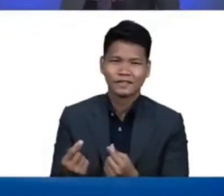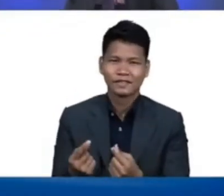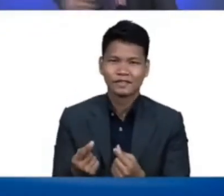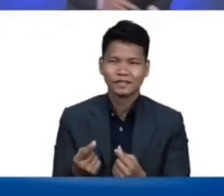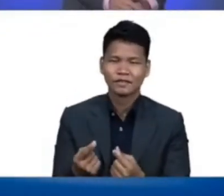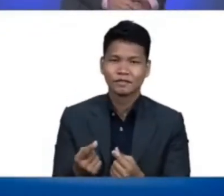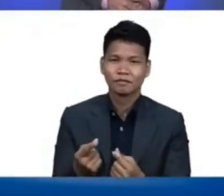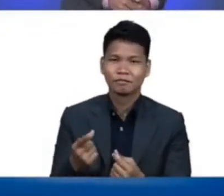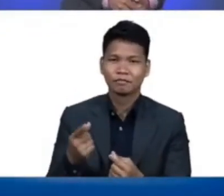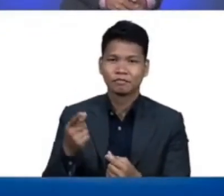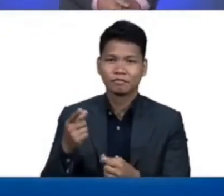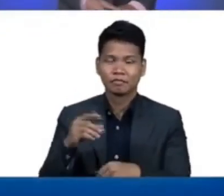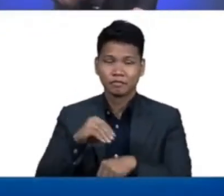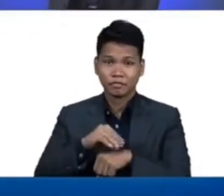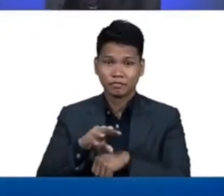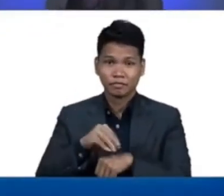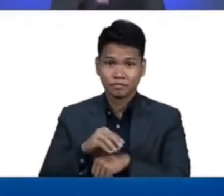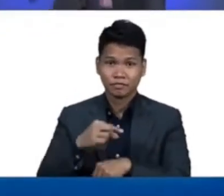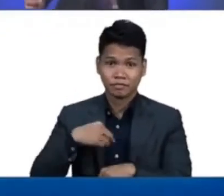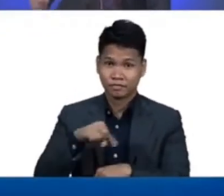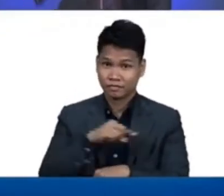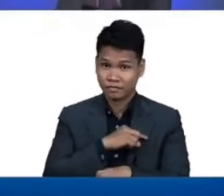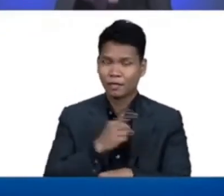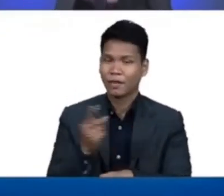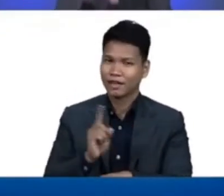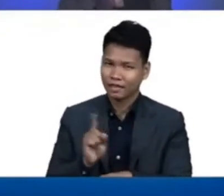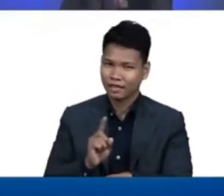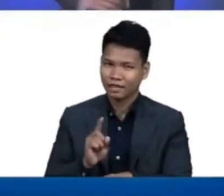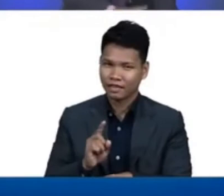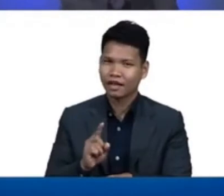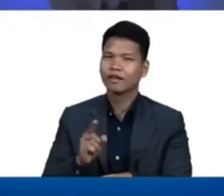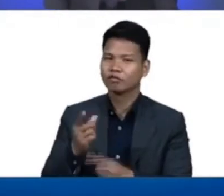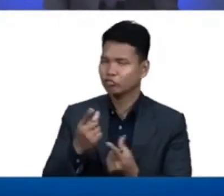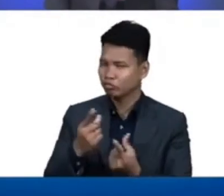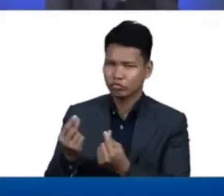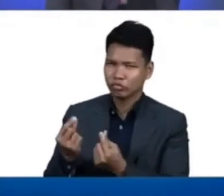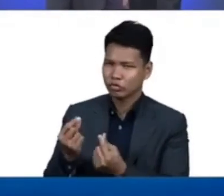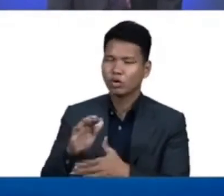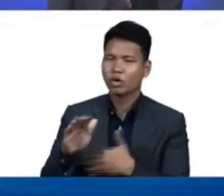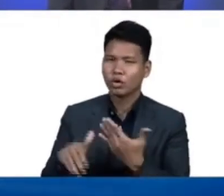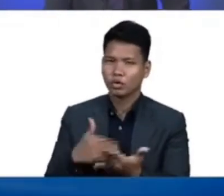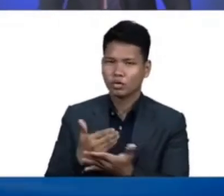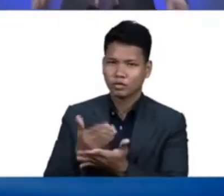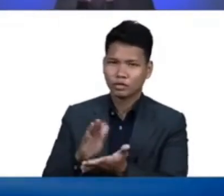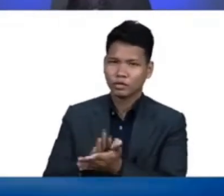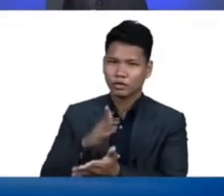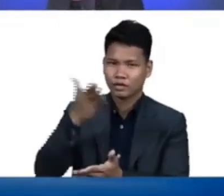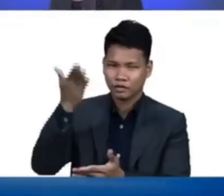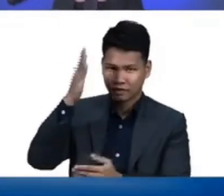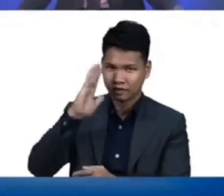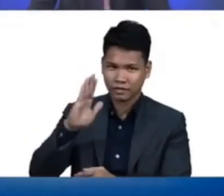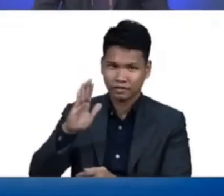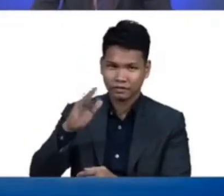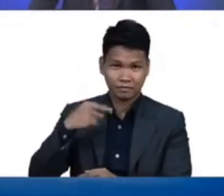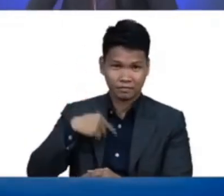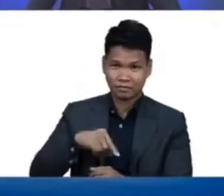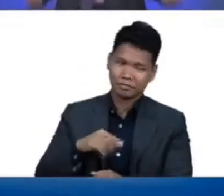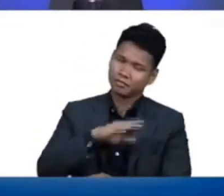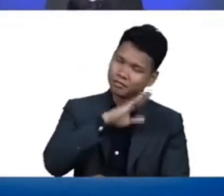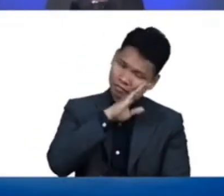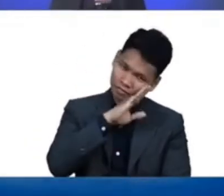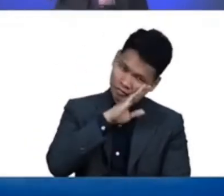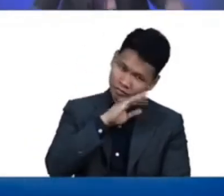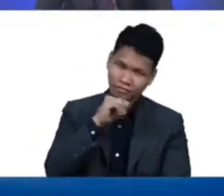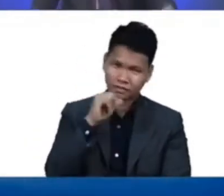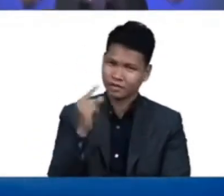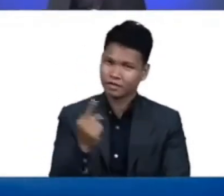ang advice po sa atin ay, do all to the glory of God. Kahit po sa ating pagtulog, hindi